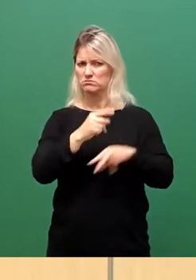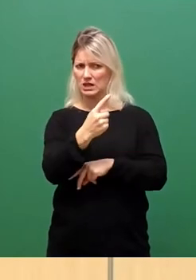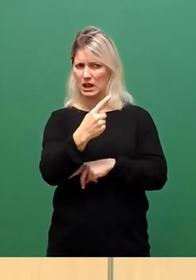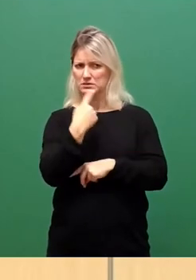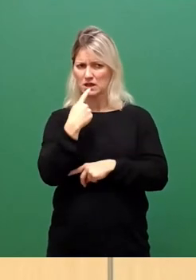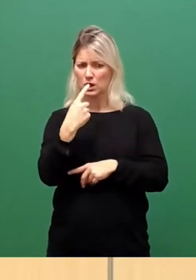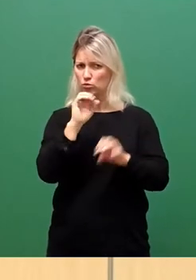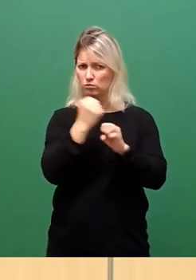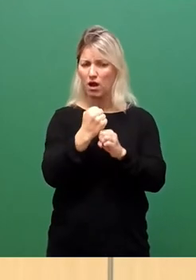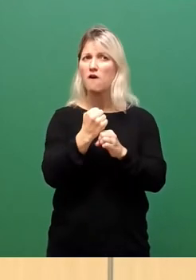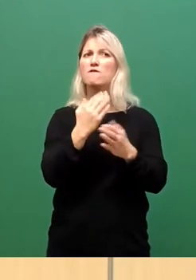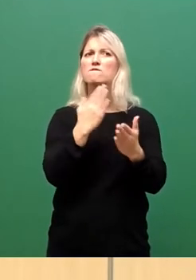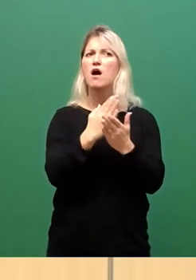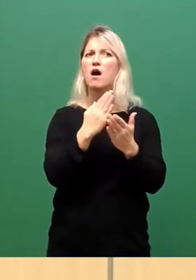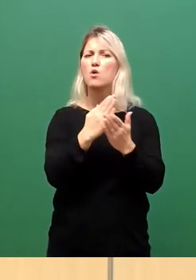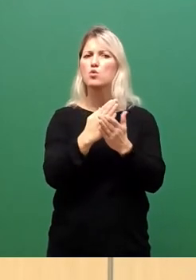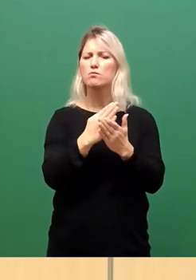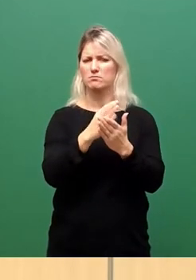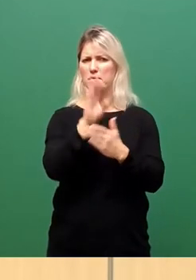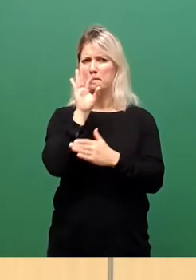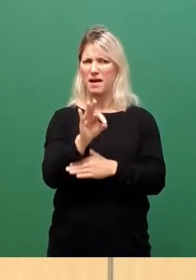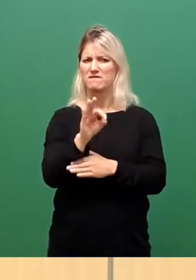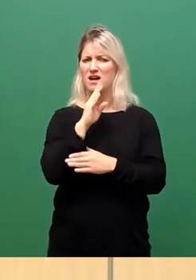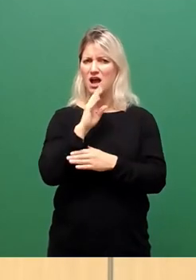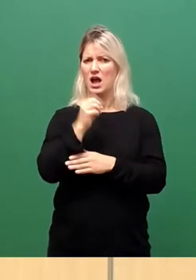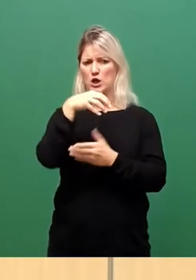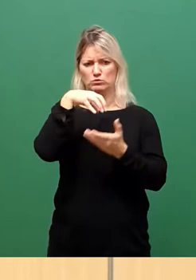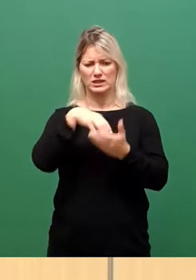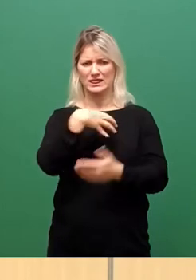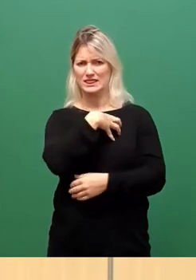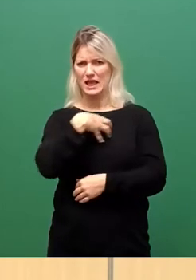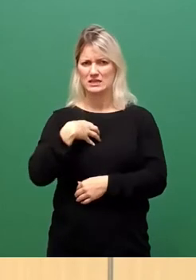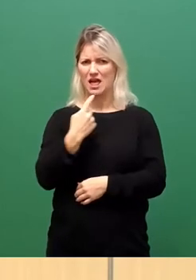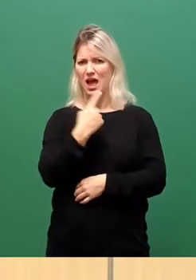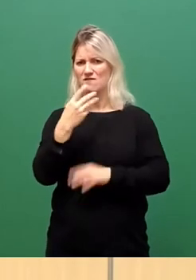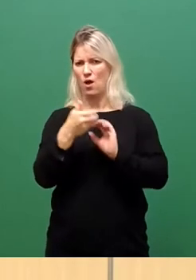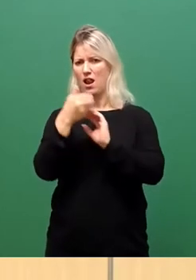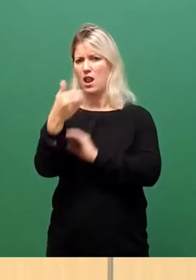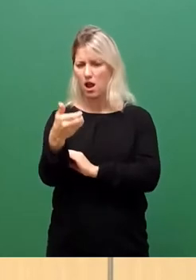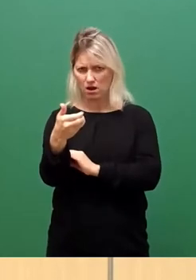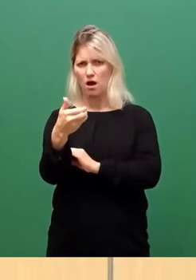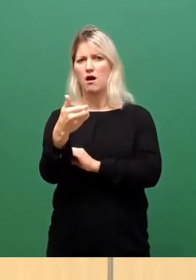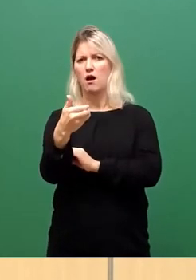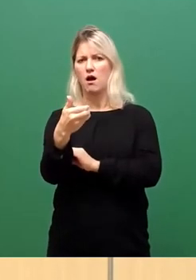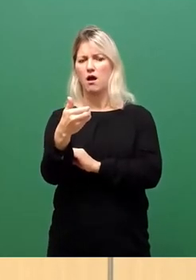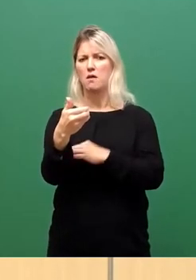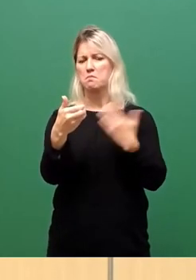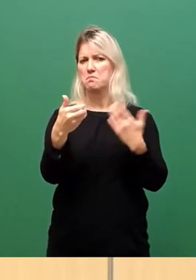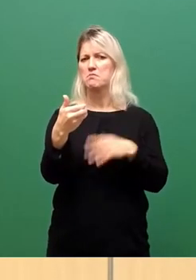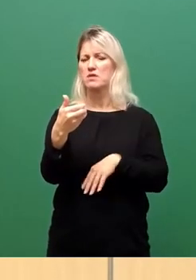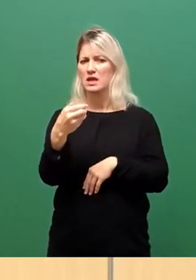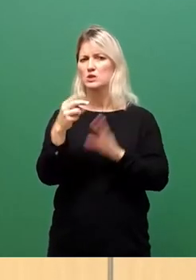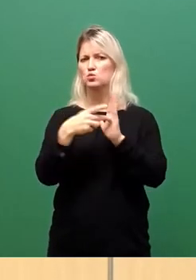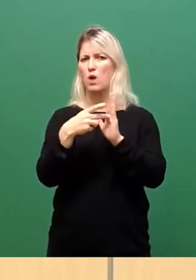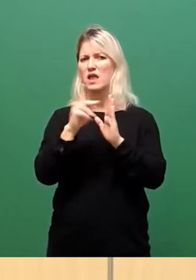begründen, warum ausgerechnet die Landeshauptstadt Dresden eine Woche länger braucht, um gegebenenfalls für den zweiten Wahlgang eine entsprechende